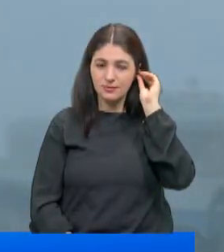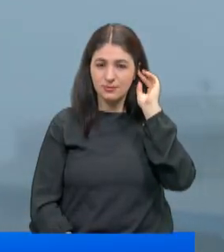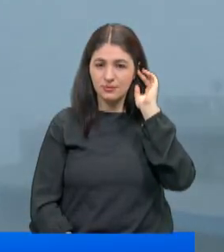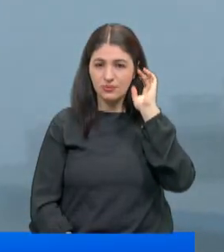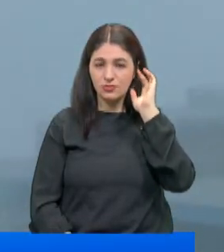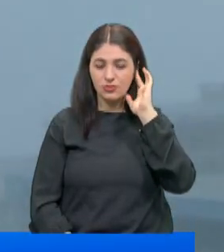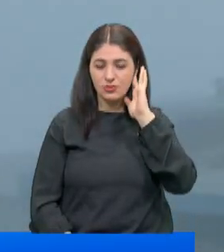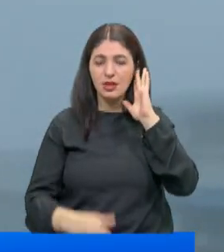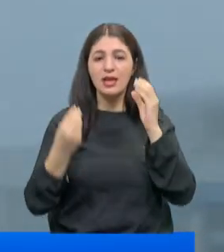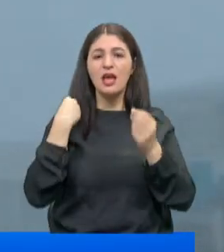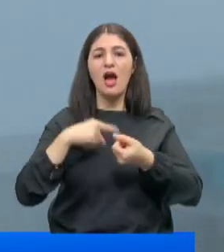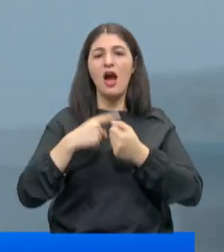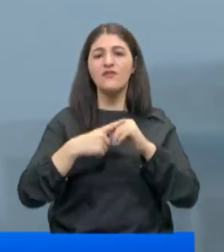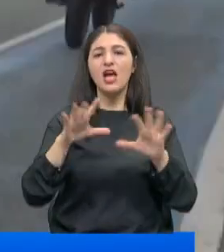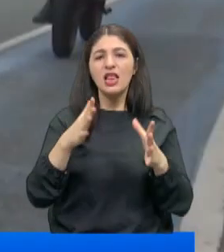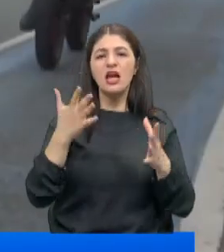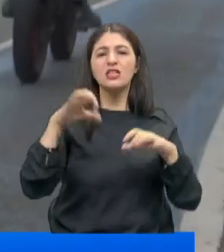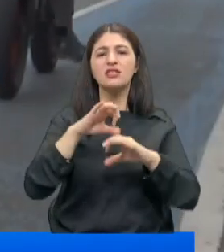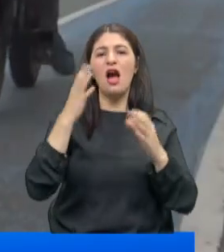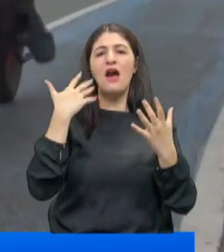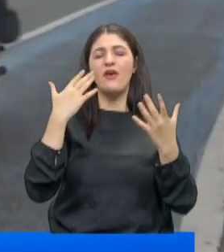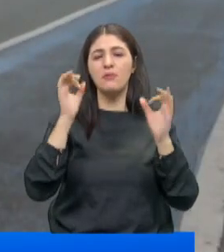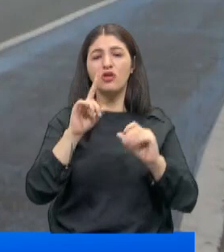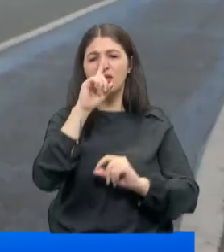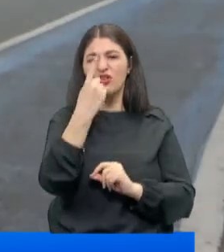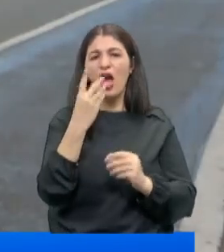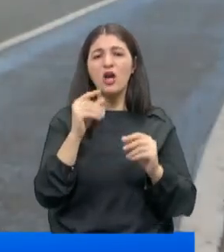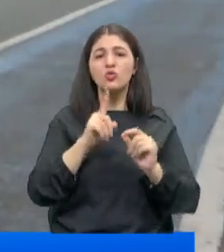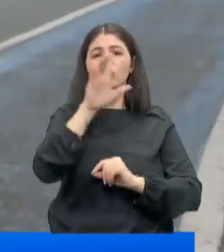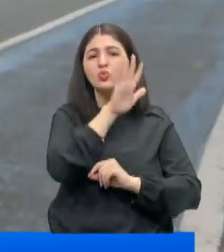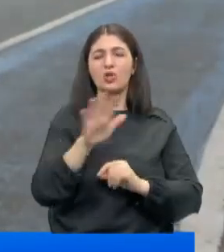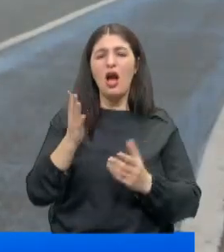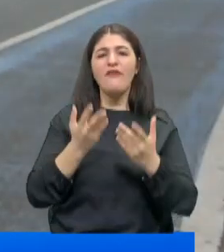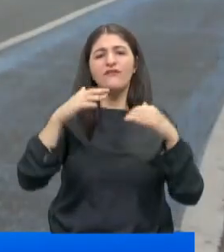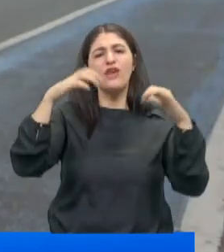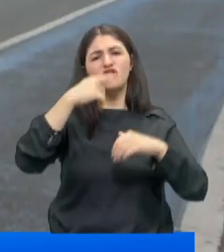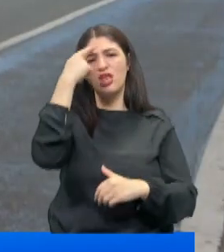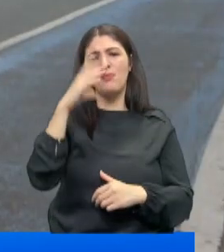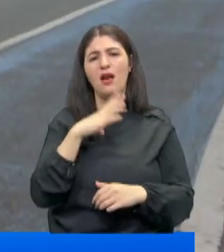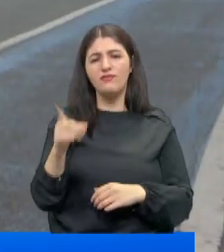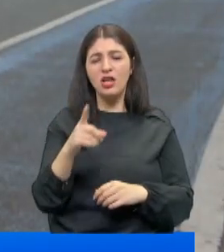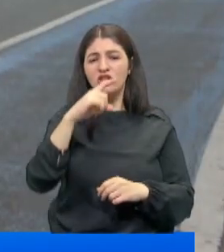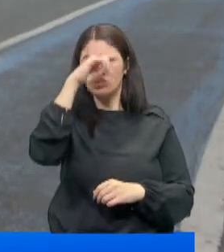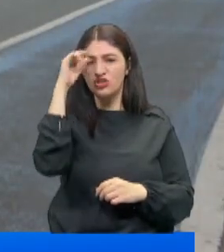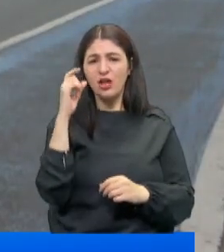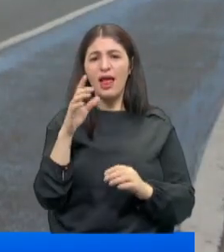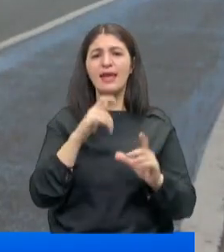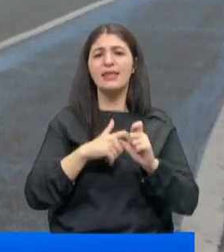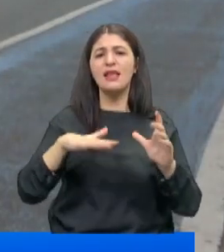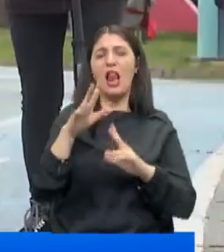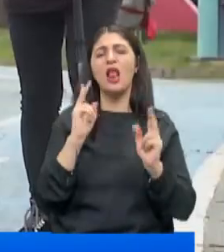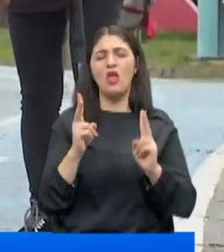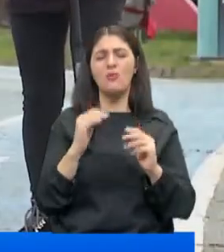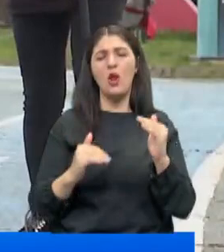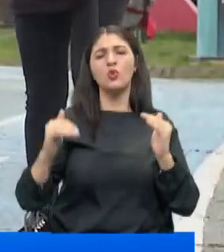Yeni hafta ılık ve yağışsız hava ile başlıyor. Yalnızca en kuzey hatta hafif yağış ihtimali var. Sıcaklıklar genellikle